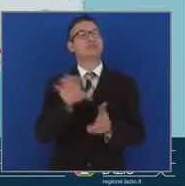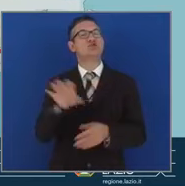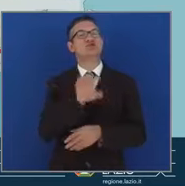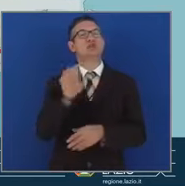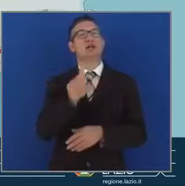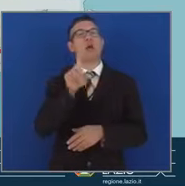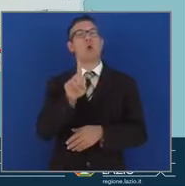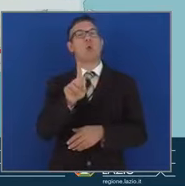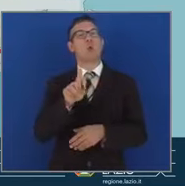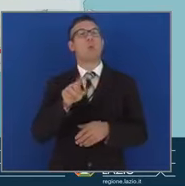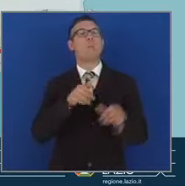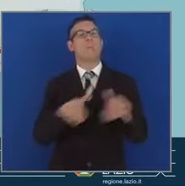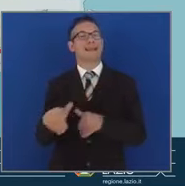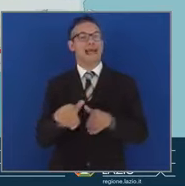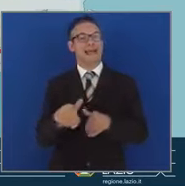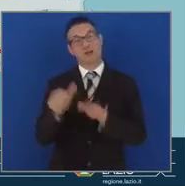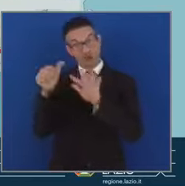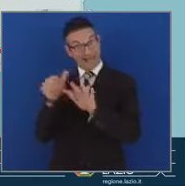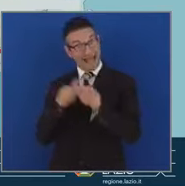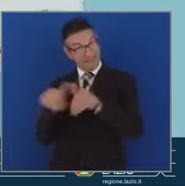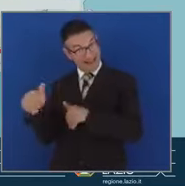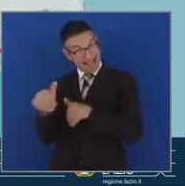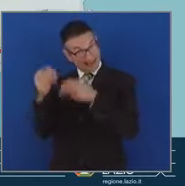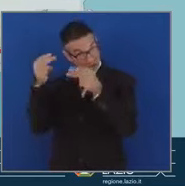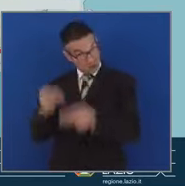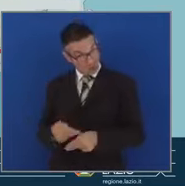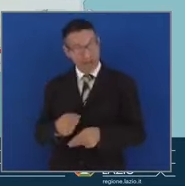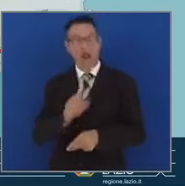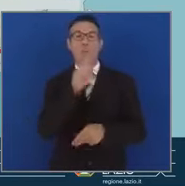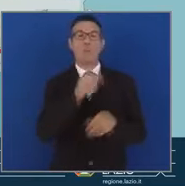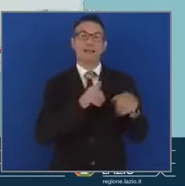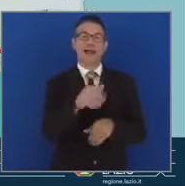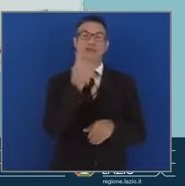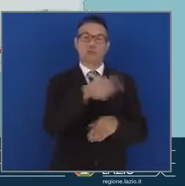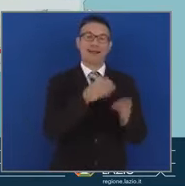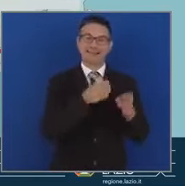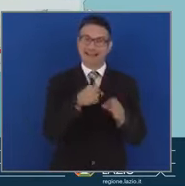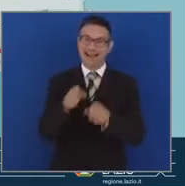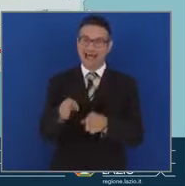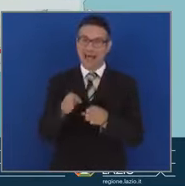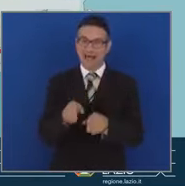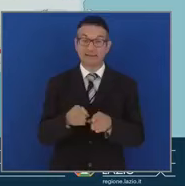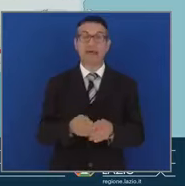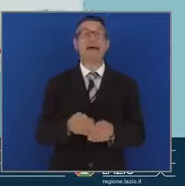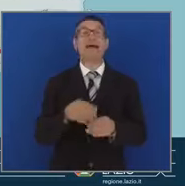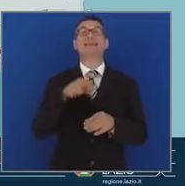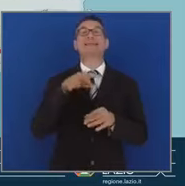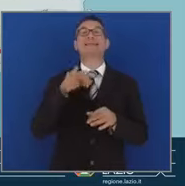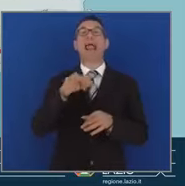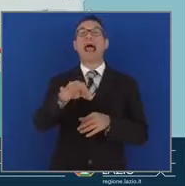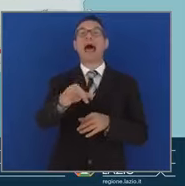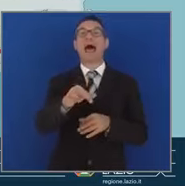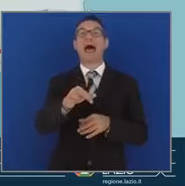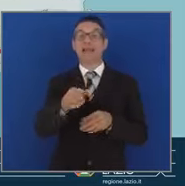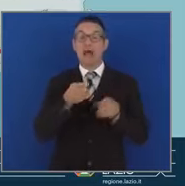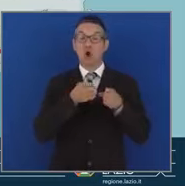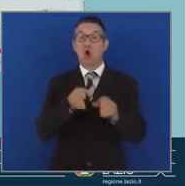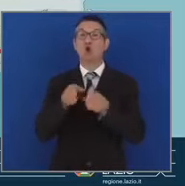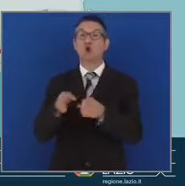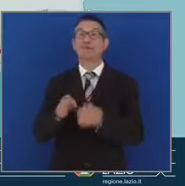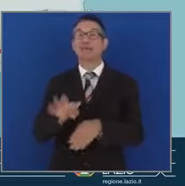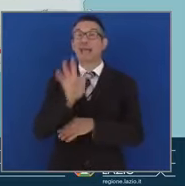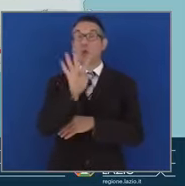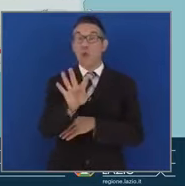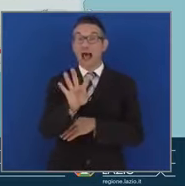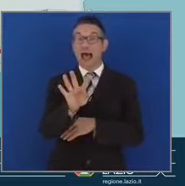sui sei miliardi complessivi previsti. Le quattro corsie della salaria, che rappresentano non solo